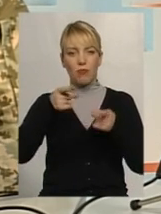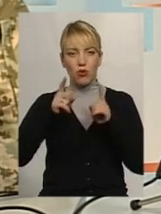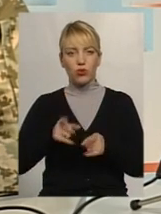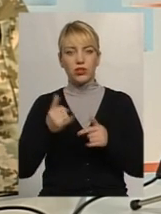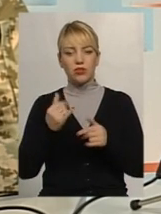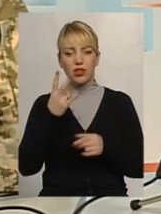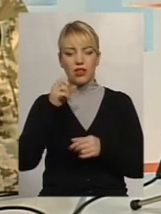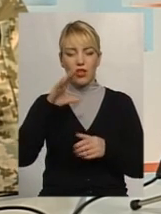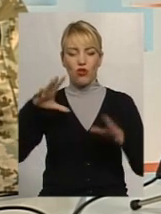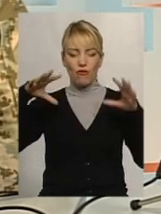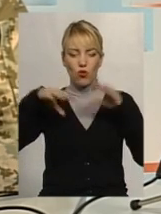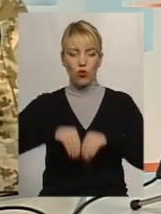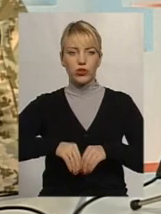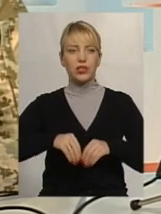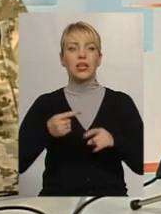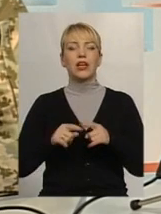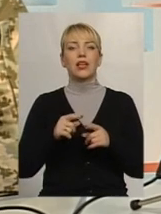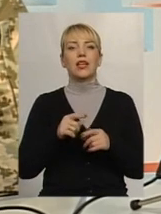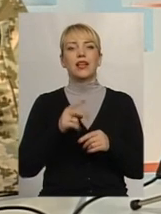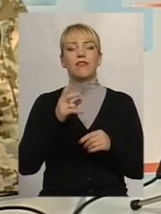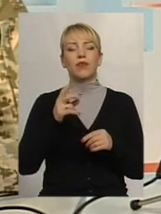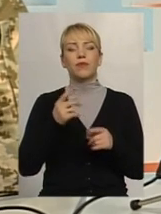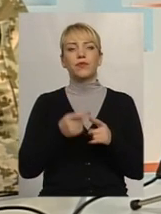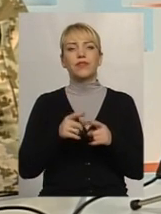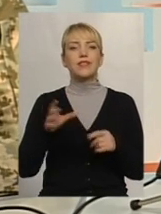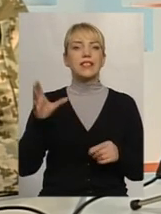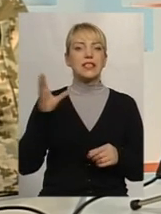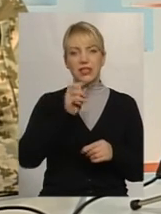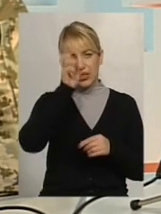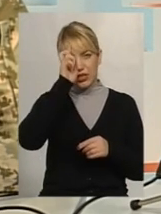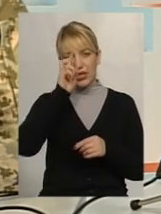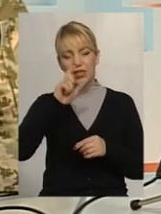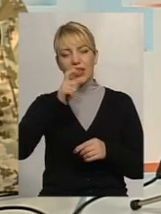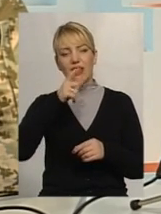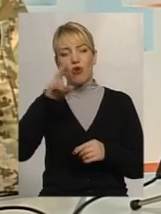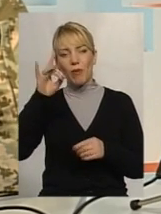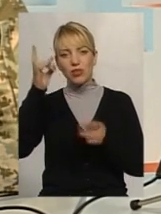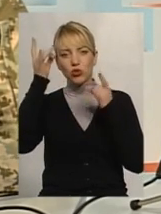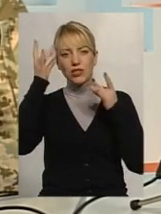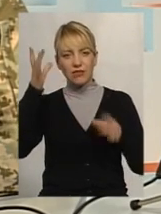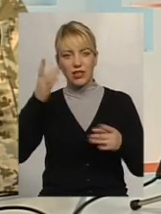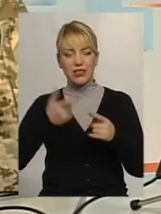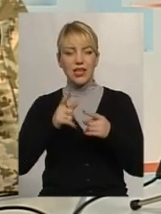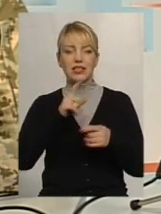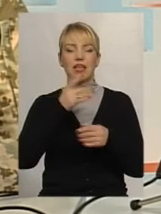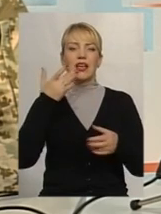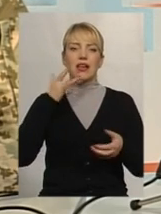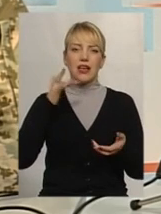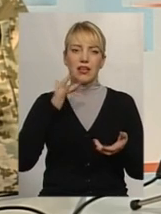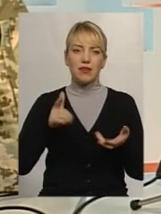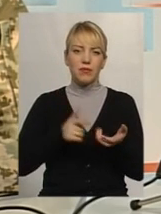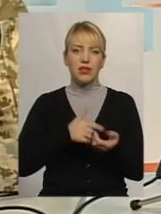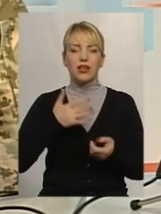об'єднує власник країни європейської цивілізації, як такої це Європа і Північна Америка, Сполучені Штати, Канада. Тому